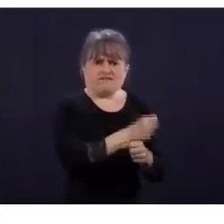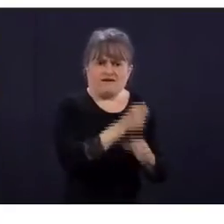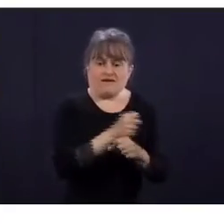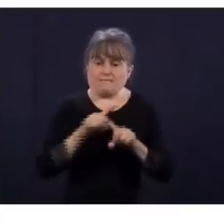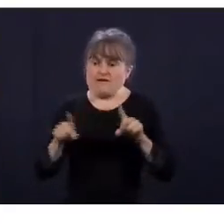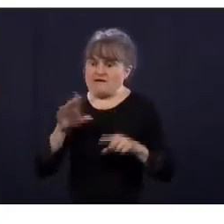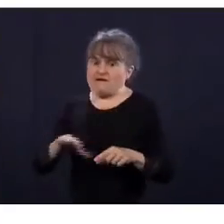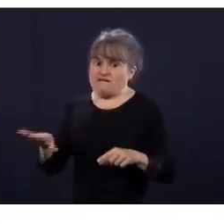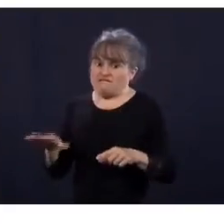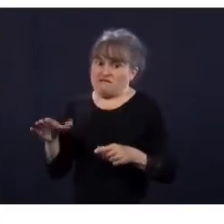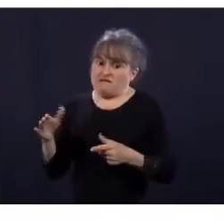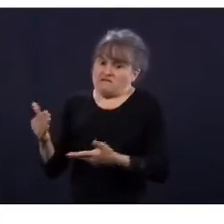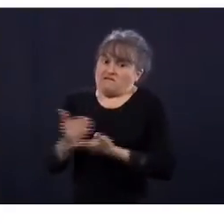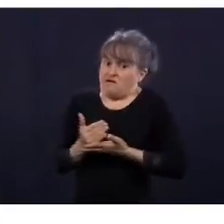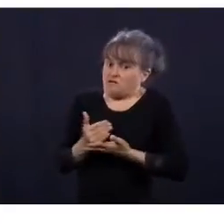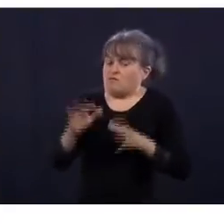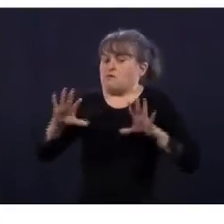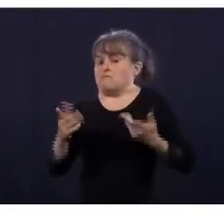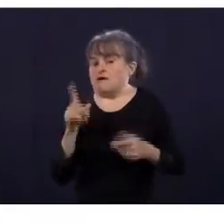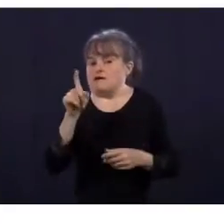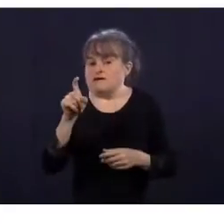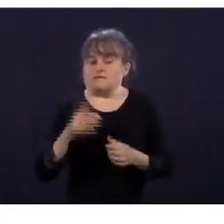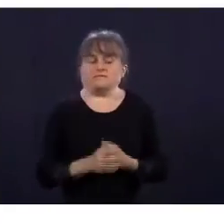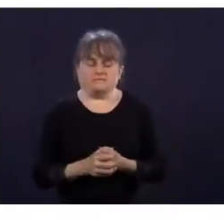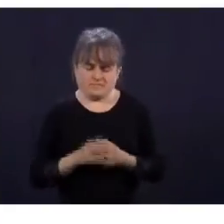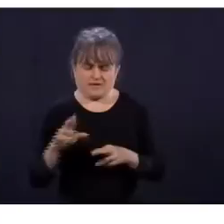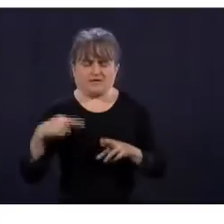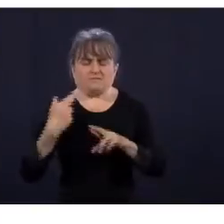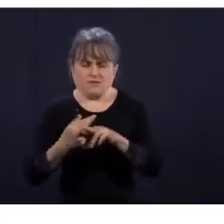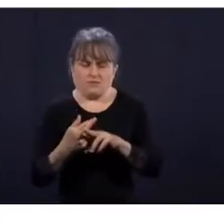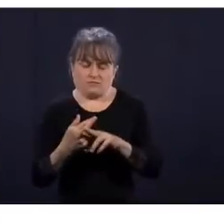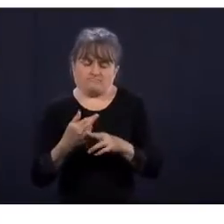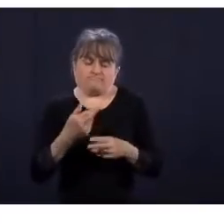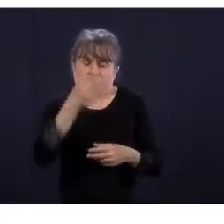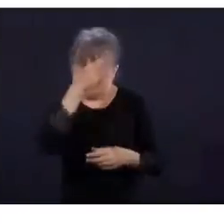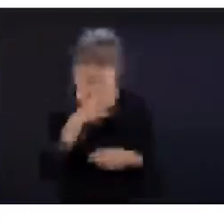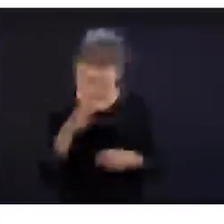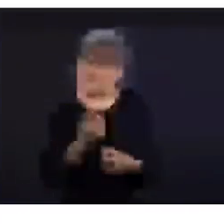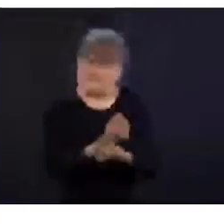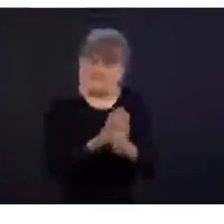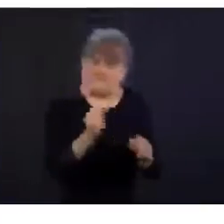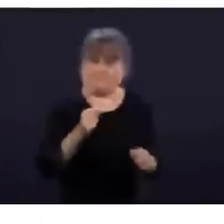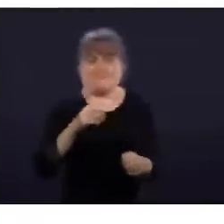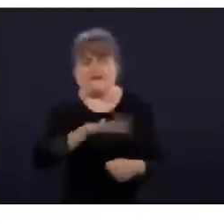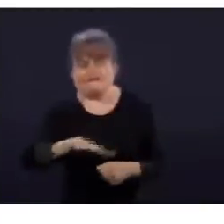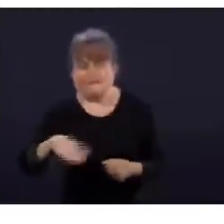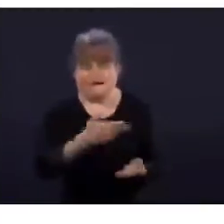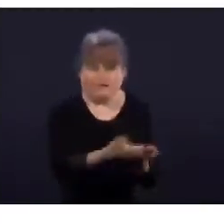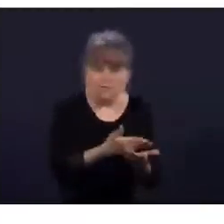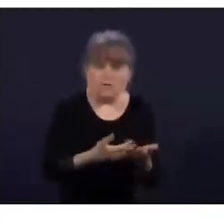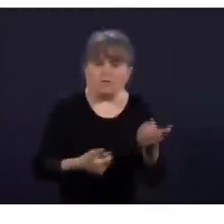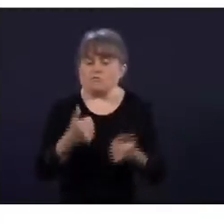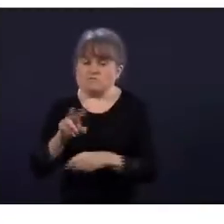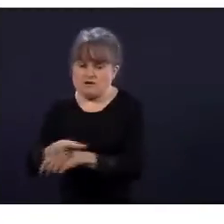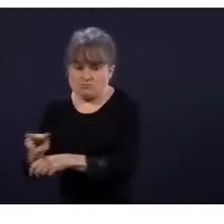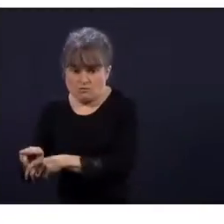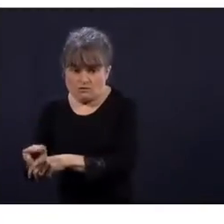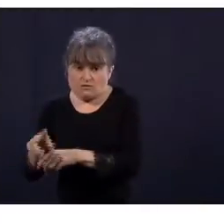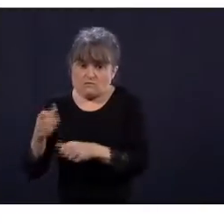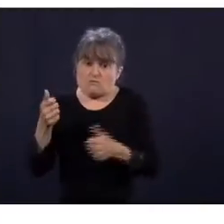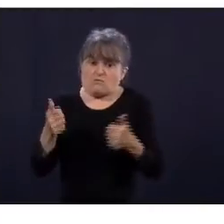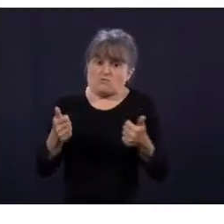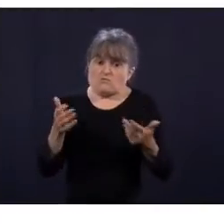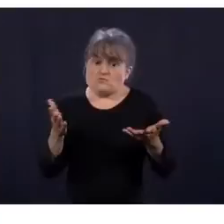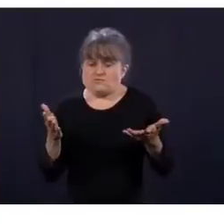là, pour l'employé. Donc, oui, il peut y avoir une situation spéciale, mais je pense que,